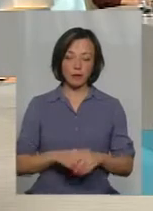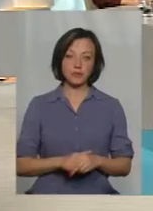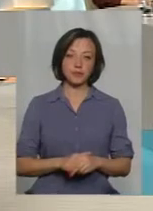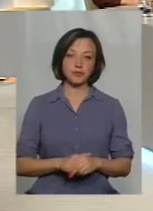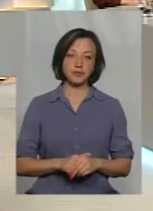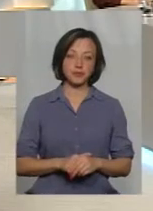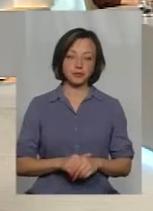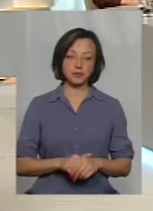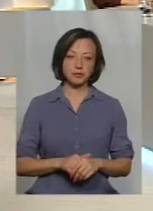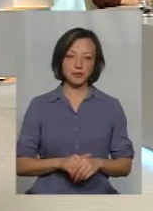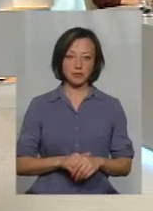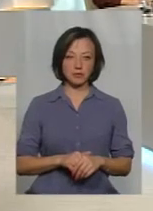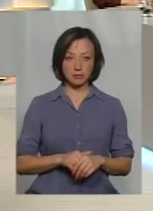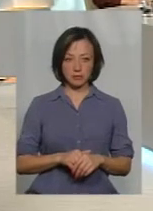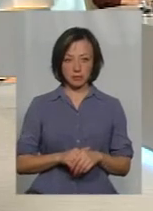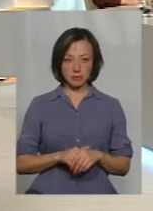державної адміністрації.